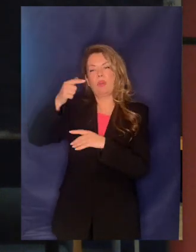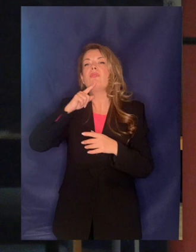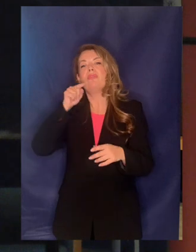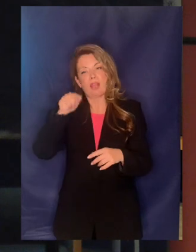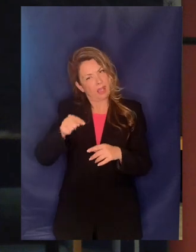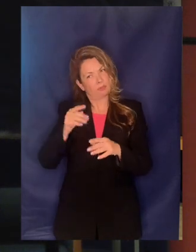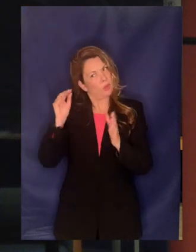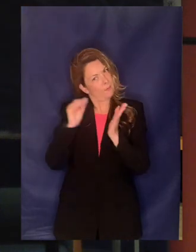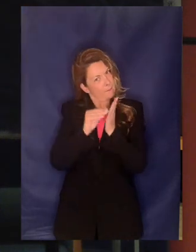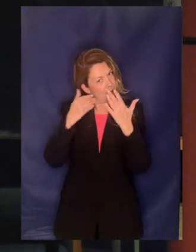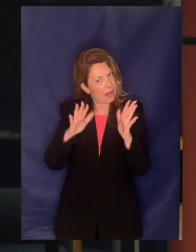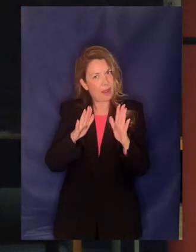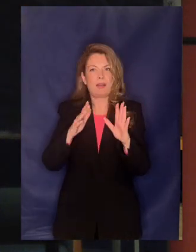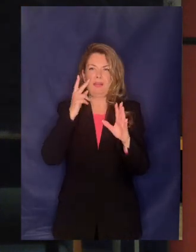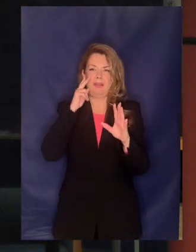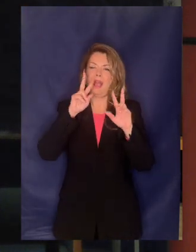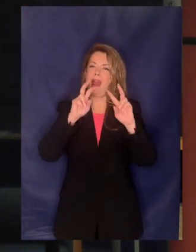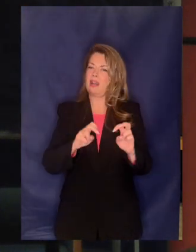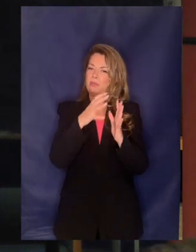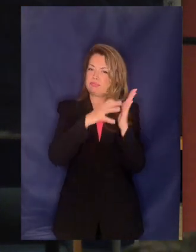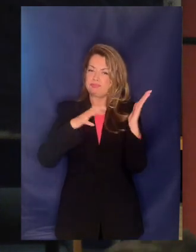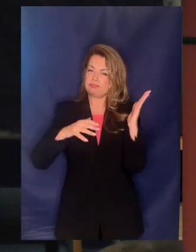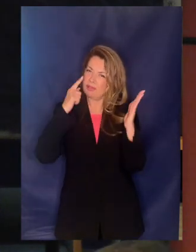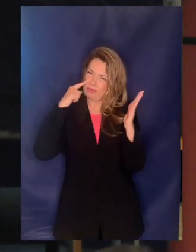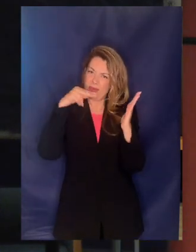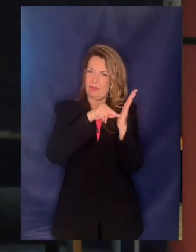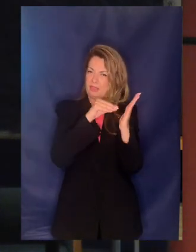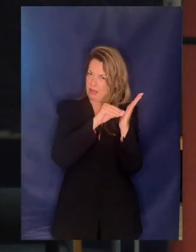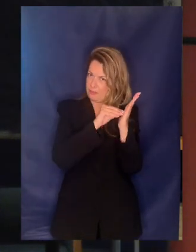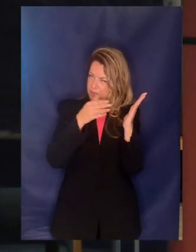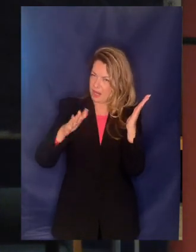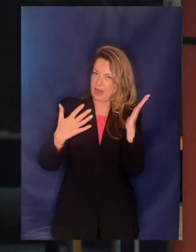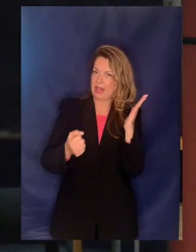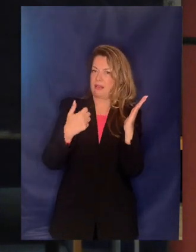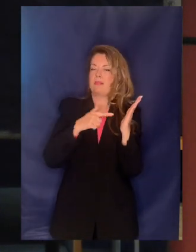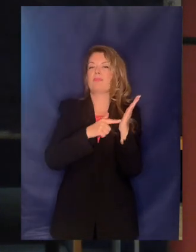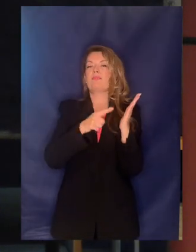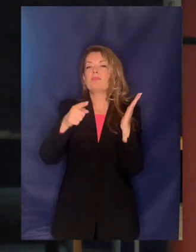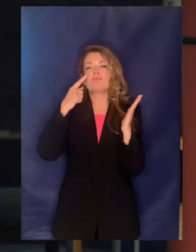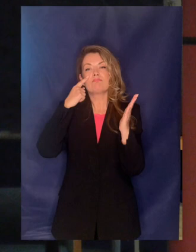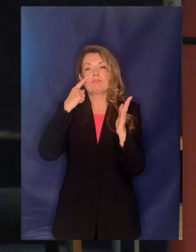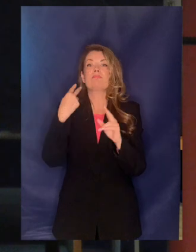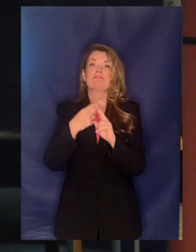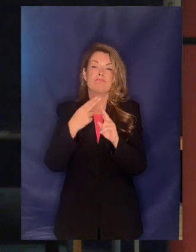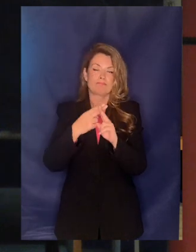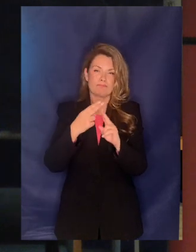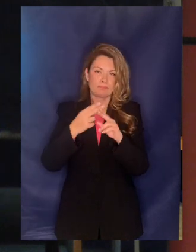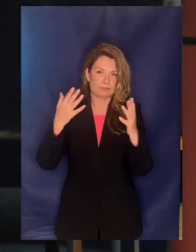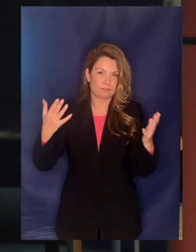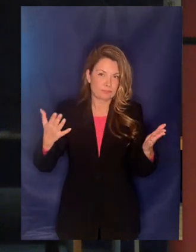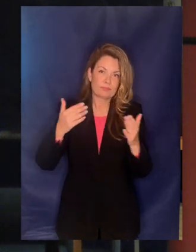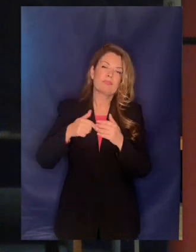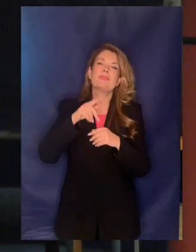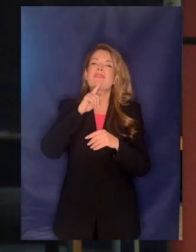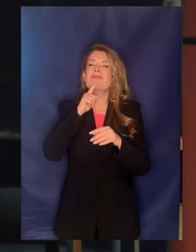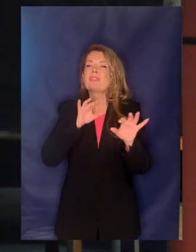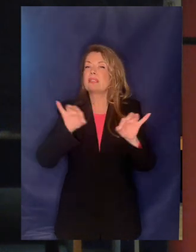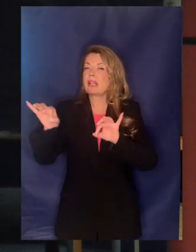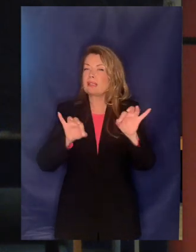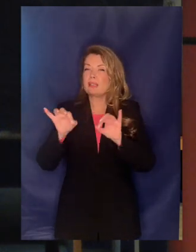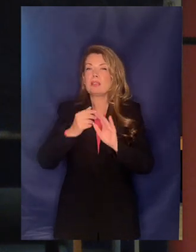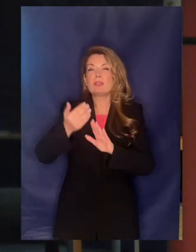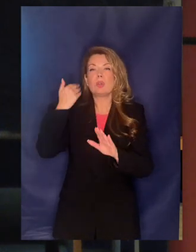πηγές αυτό για να το δείτε έχει αξία πραγματικά να δει κανείς στο μεσοπρόθεσμο πλαίσιο δημοσιονομικής